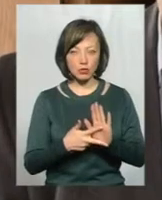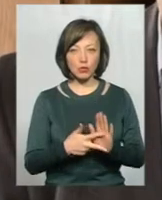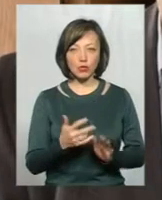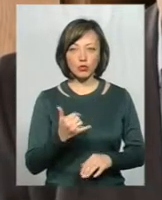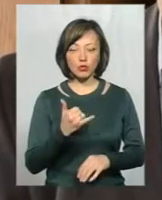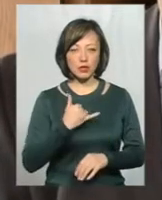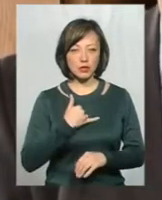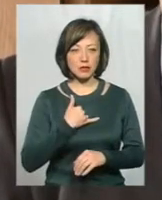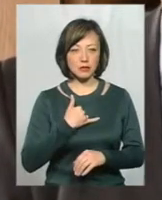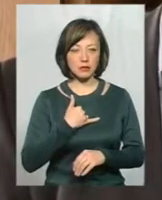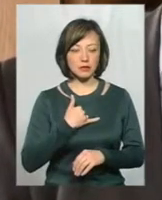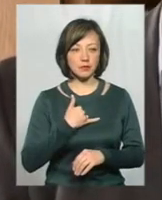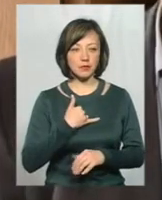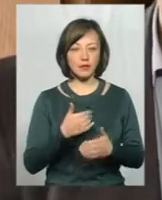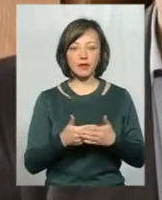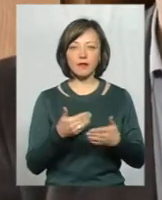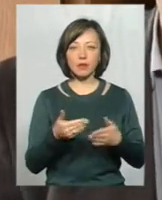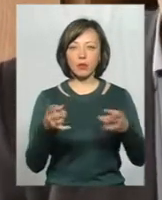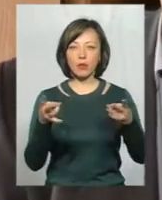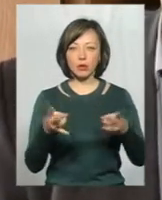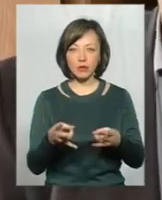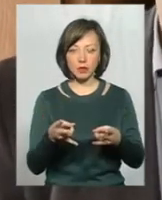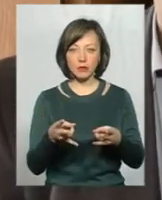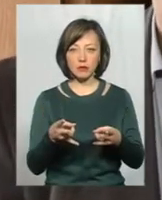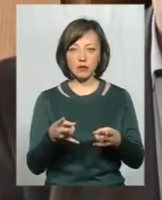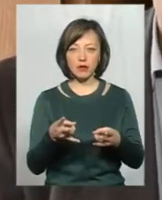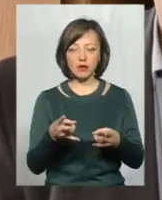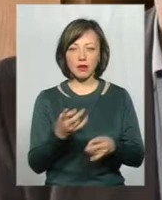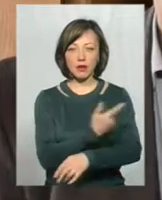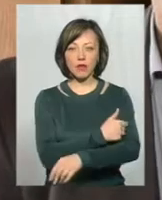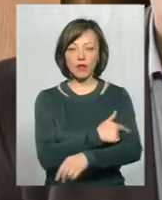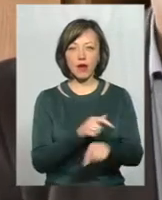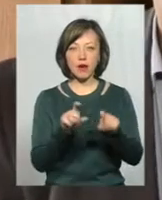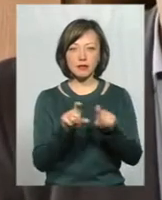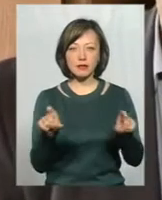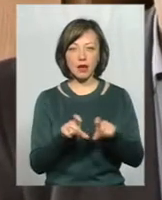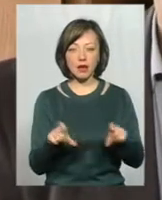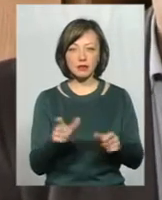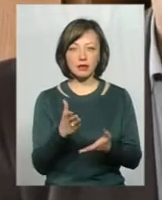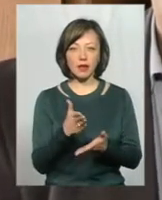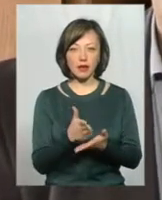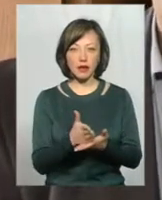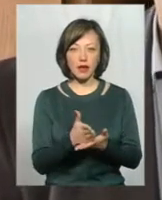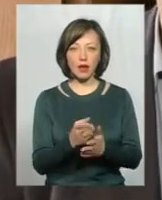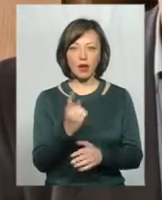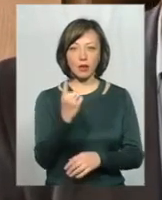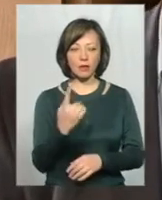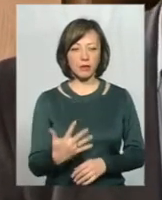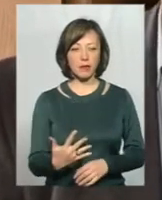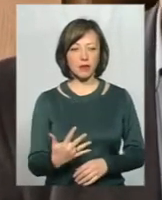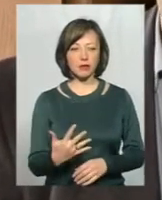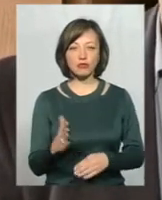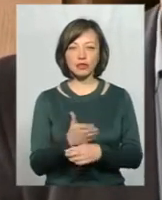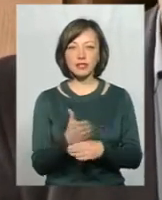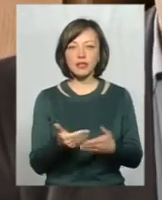наших лікувально-профіологічних закладах знаходиться п'ята частина